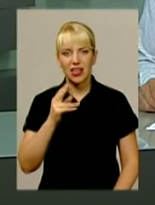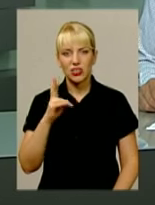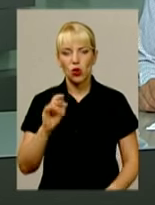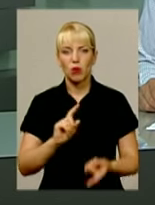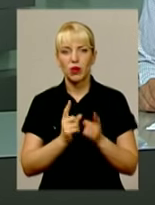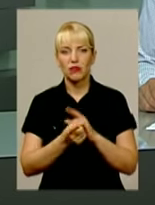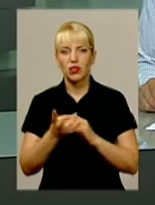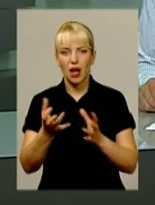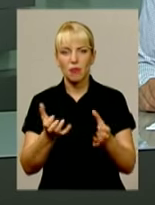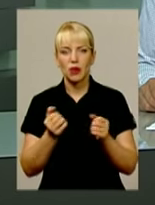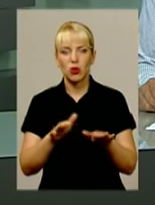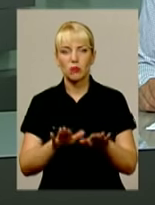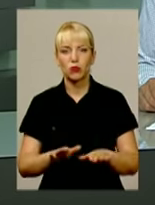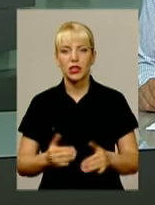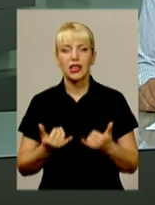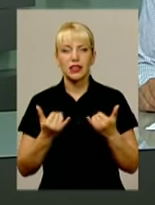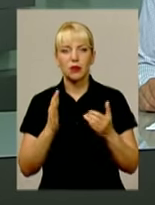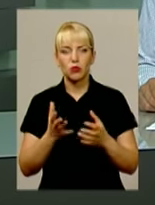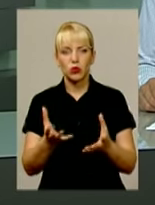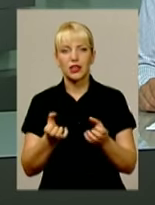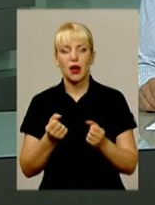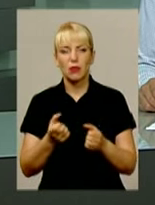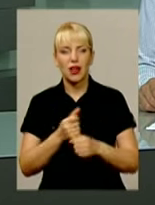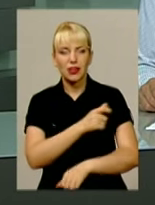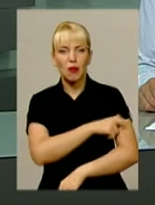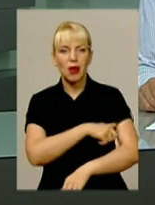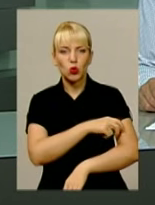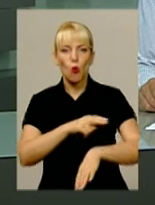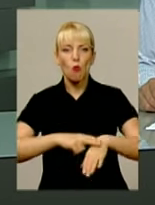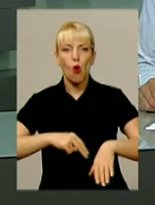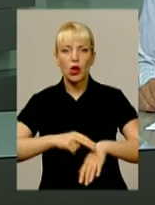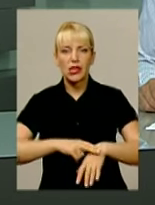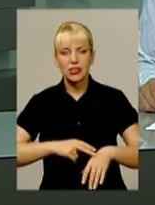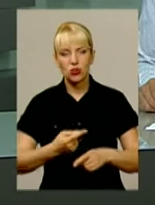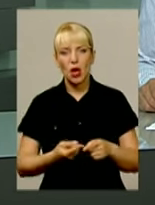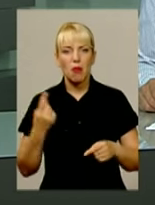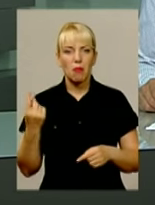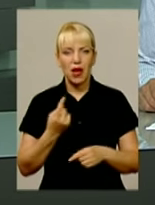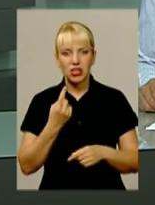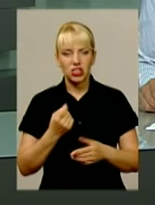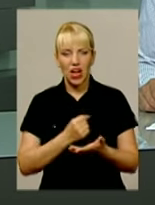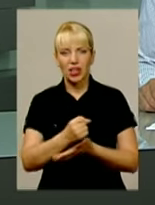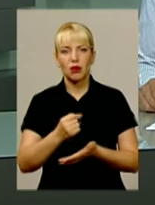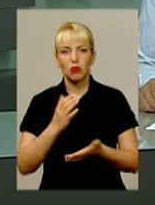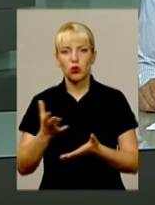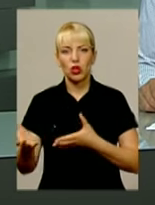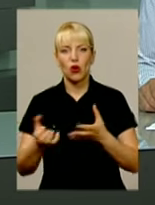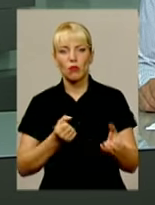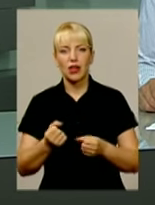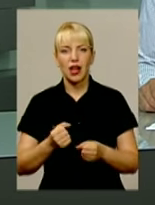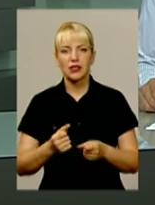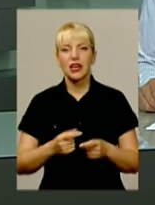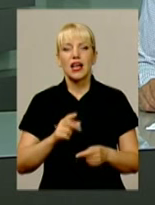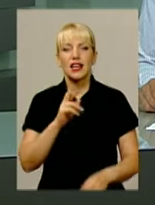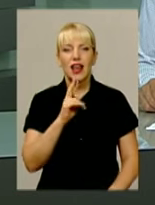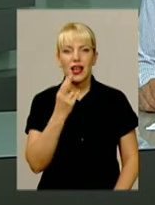перетвориться на приймальний пункт, де навиратимуть патрульну поліцію. Перших кандидатів обиратимуть прем'єр-міністр України Арсеній Яценюк і